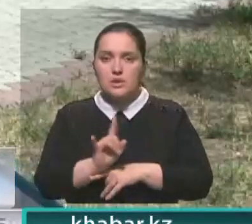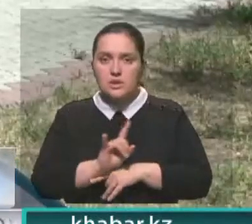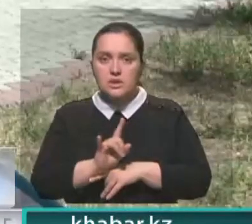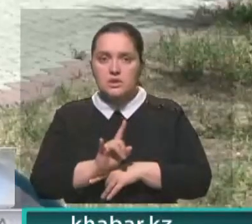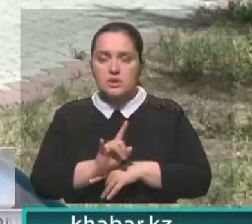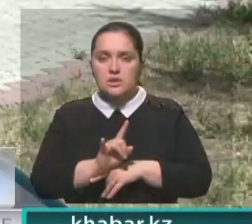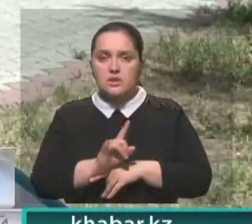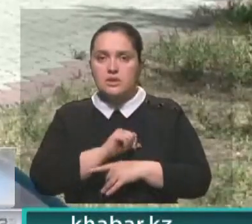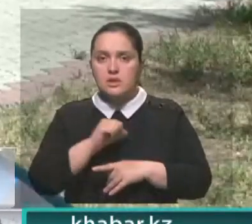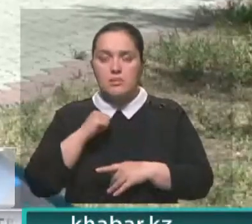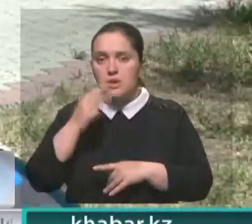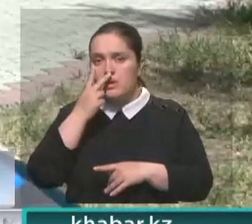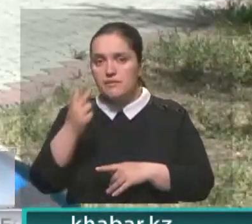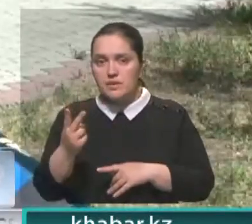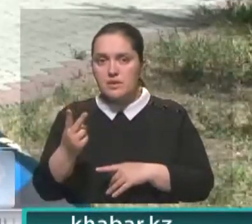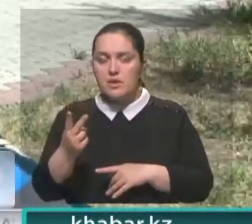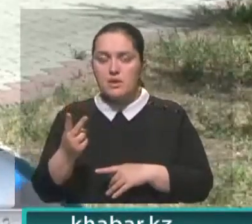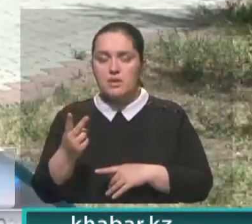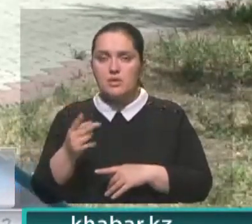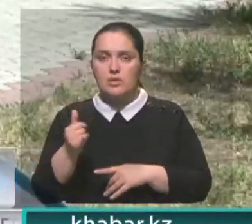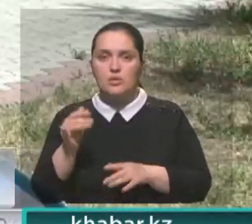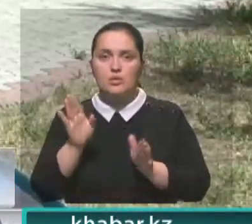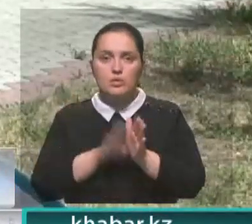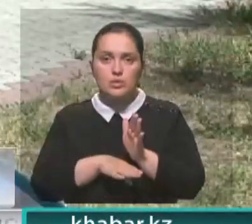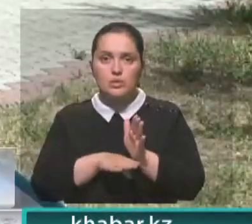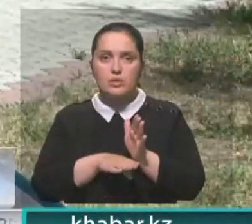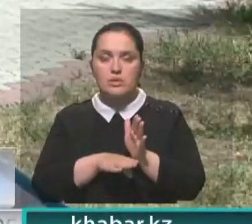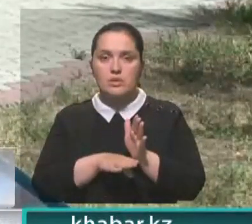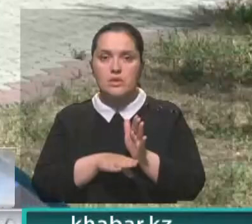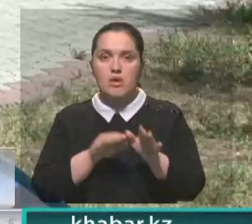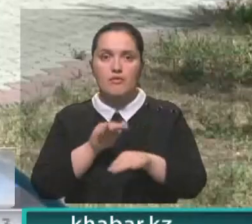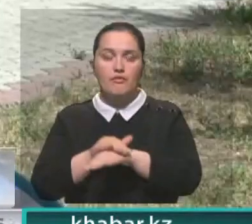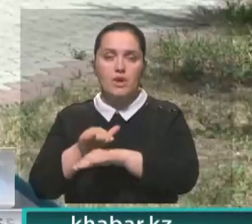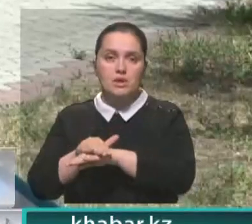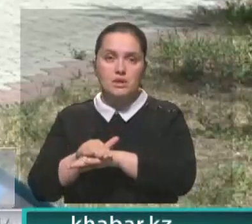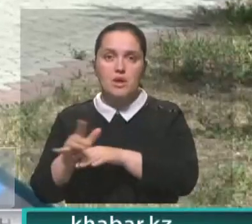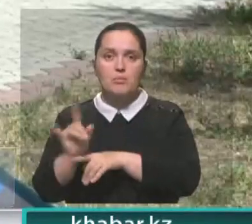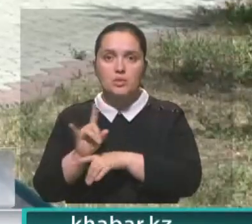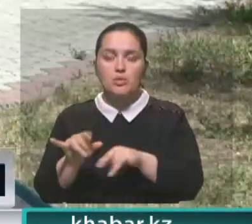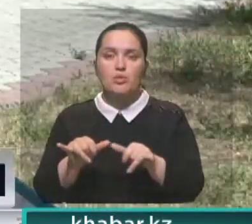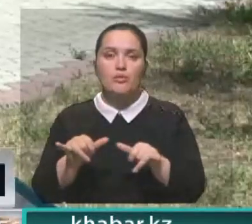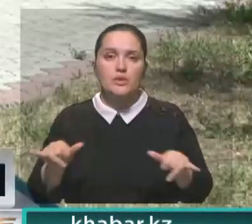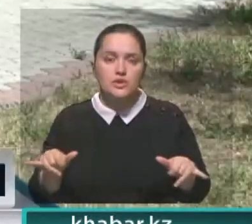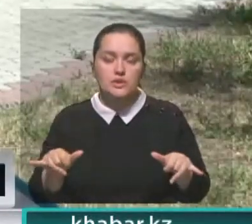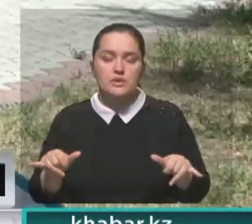сами видите, насколько напряжена обстановка, потому что факты мошенничества увеличиваются,